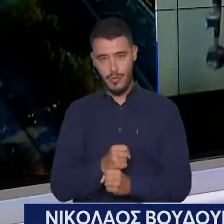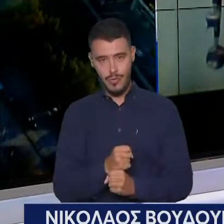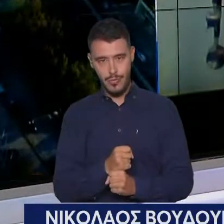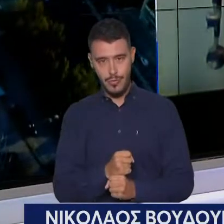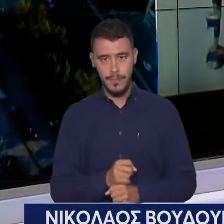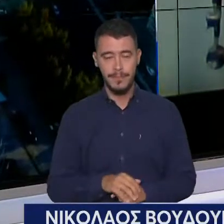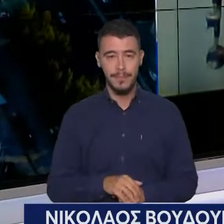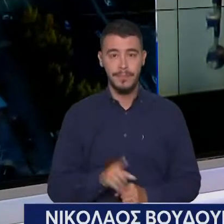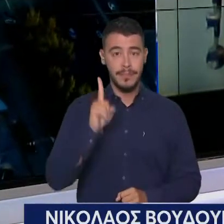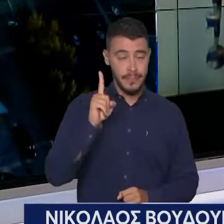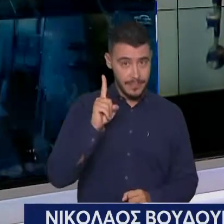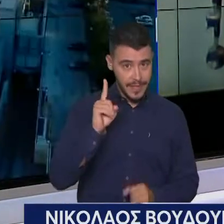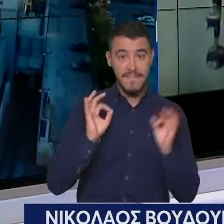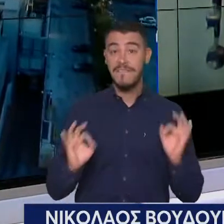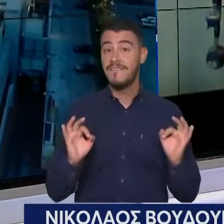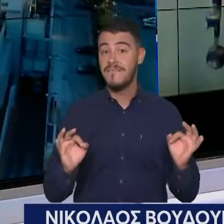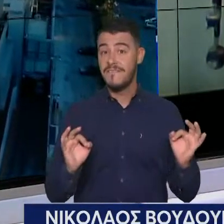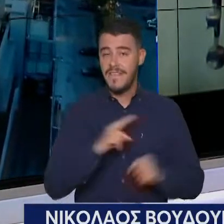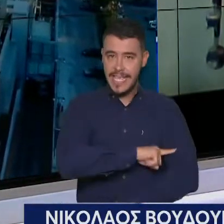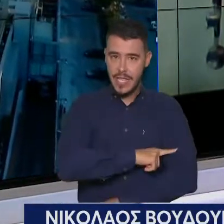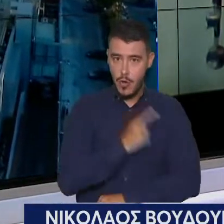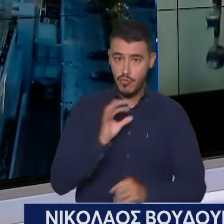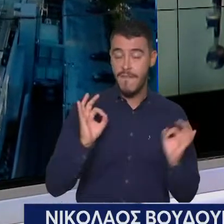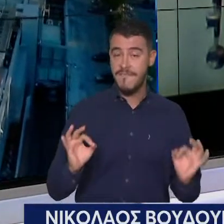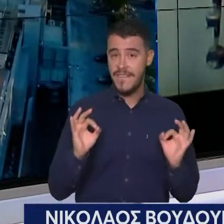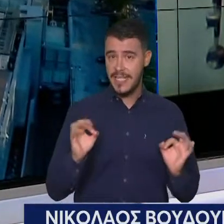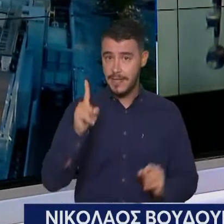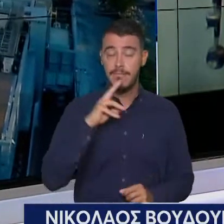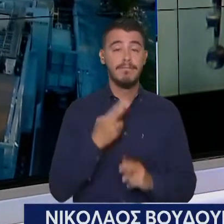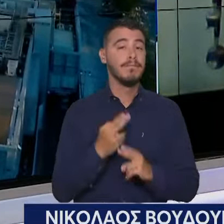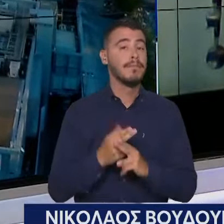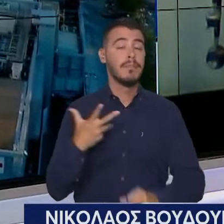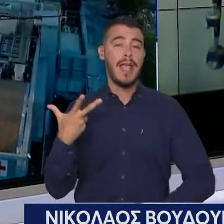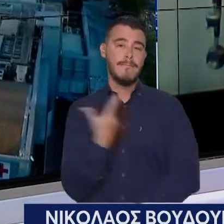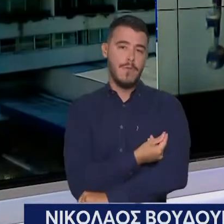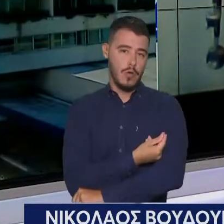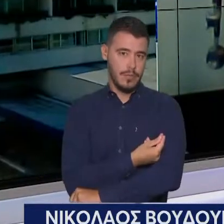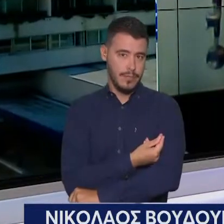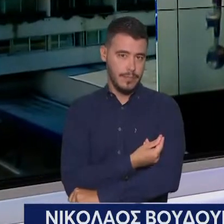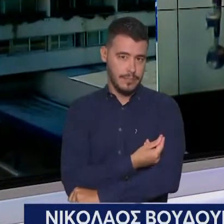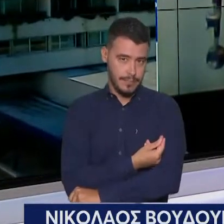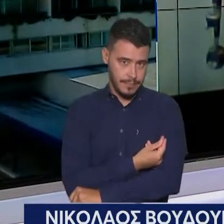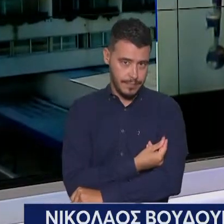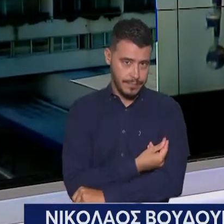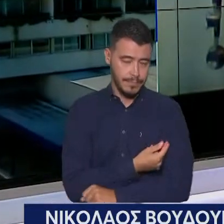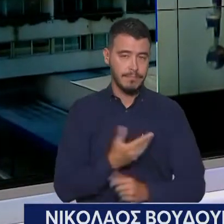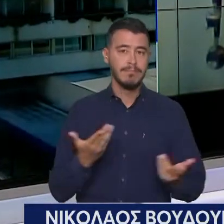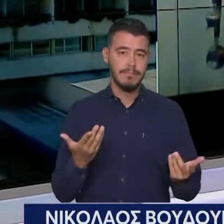βεβαίως, έχει σημασία και ο εμβολιασμός. Αλλά δεν το συζητάμε. Σε αυτή τη φάση,